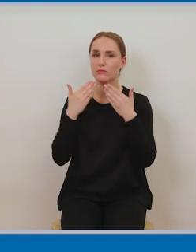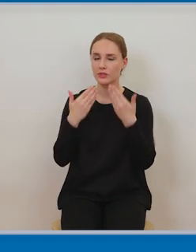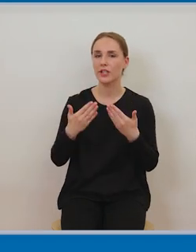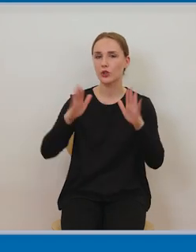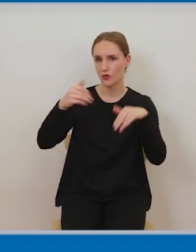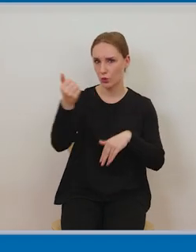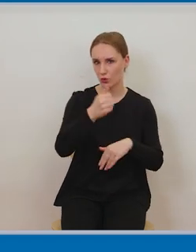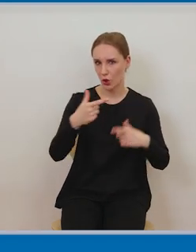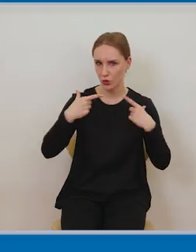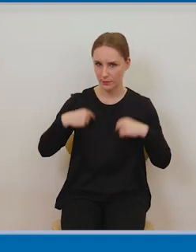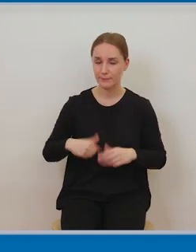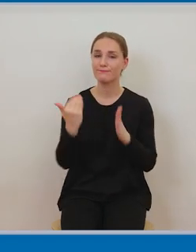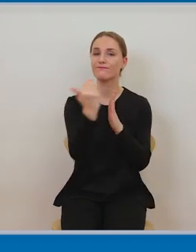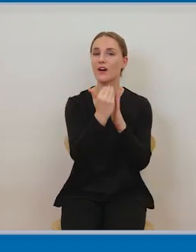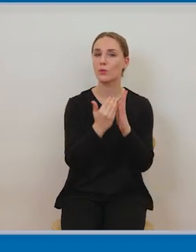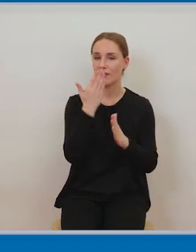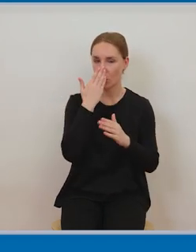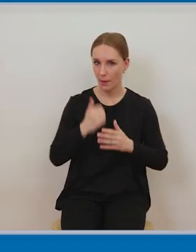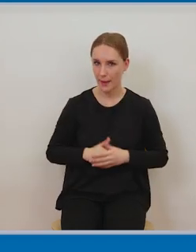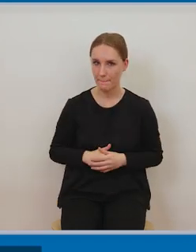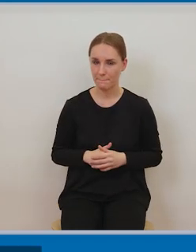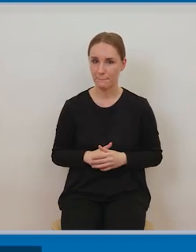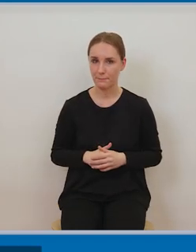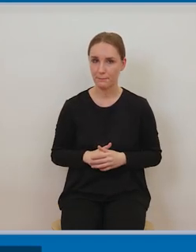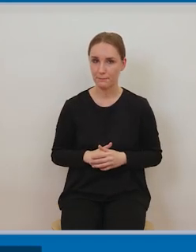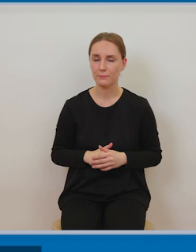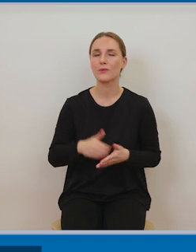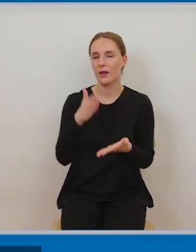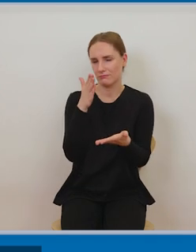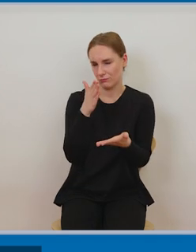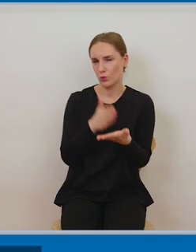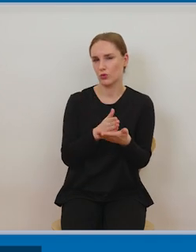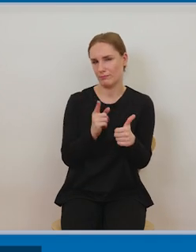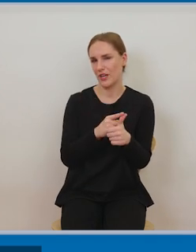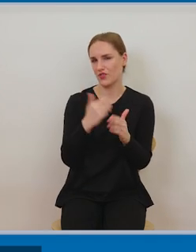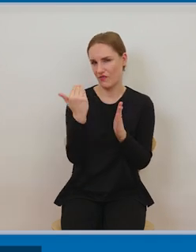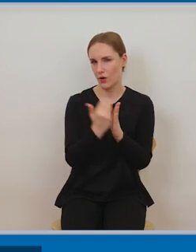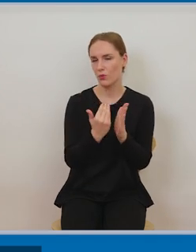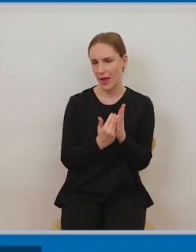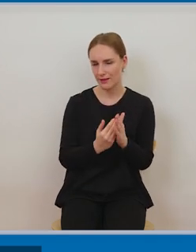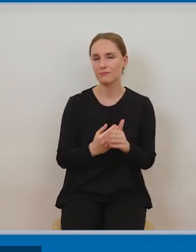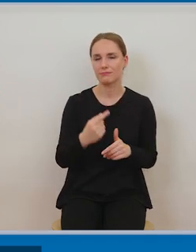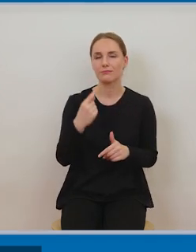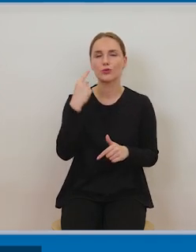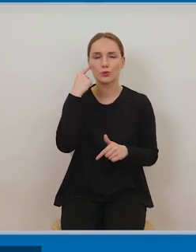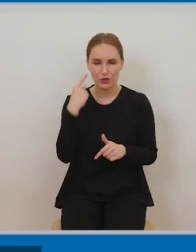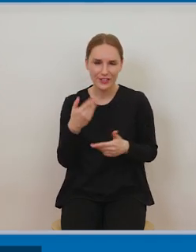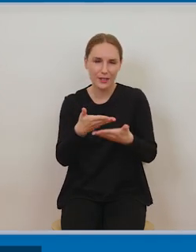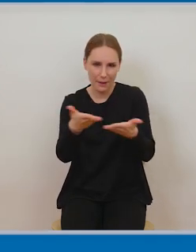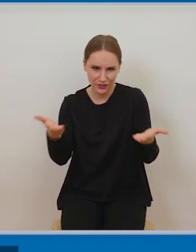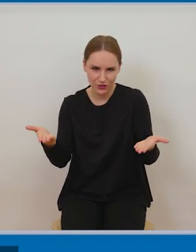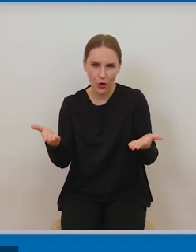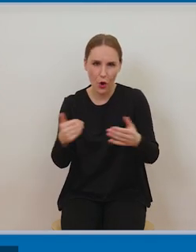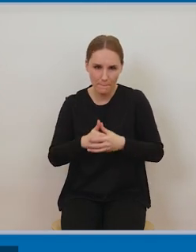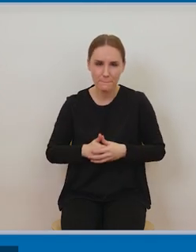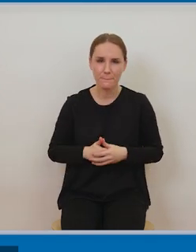rozpowszechnienia utworów. Utwory rozpowszechnione to są utwory, które wcześniej za zgodą twórcy zostały udostępnione publicznie,